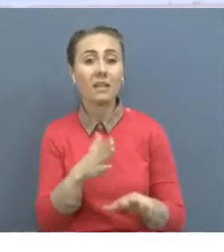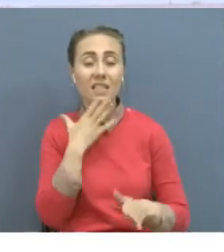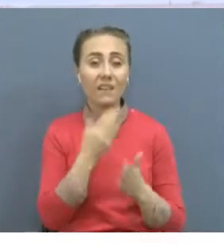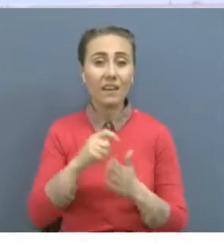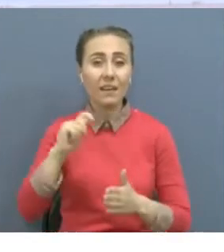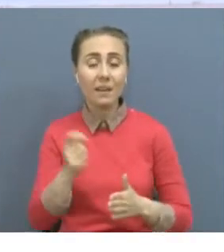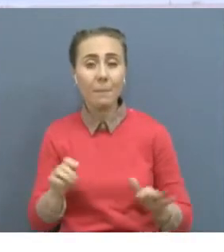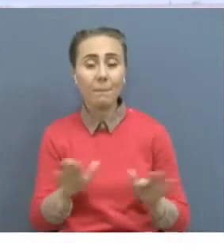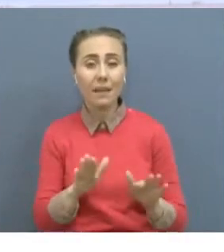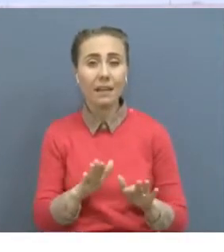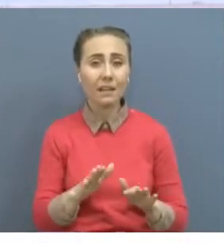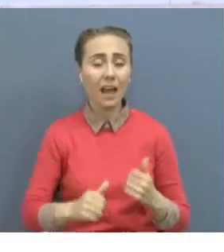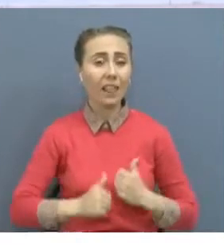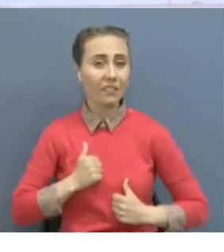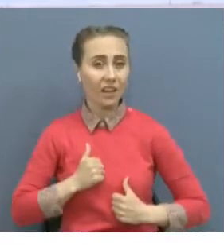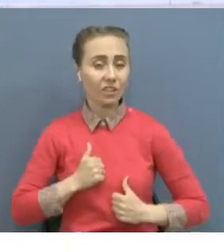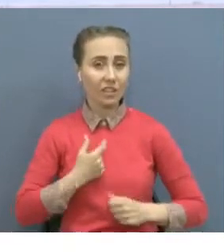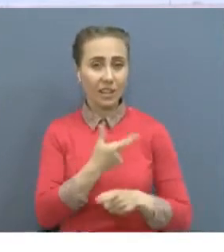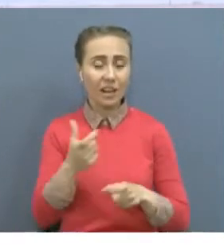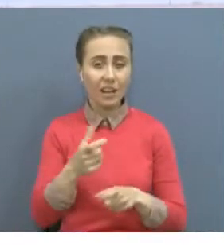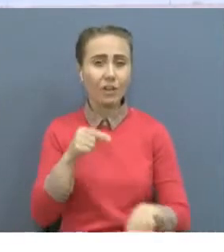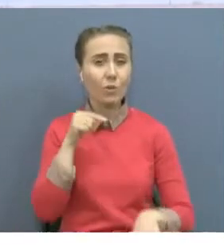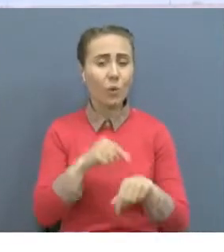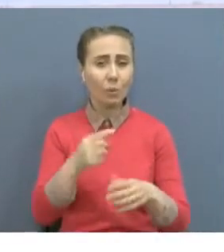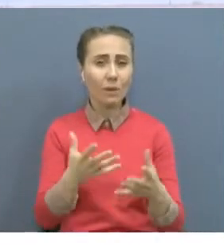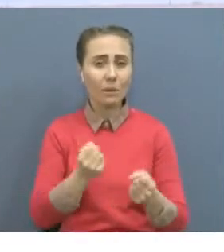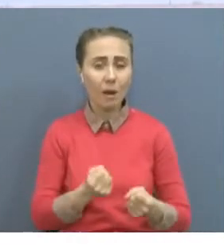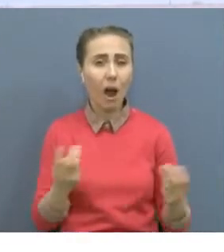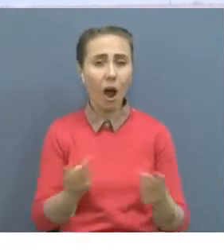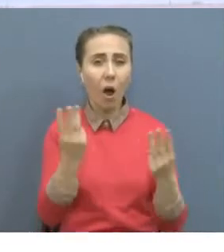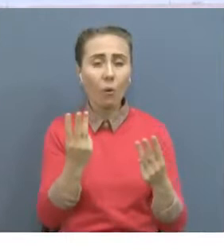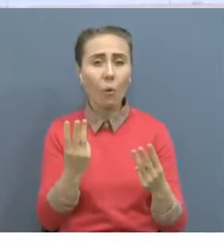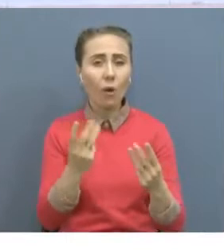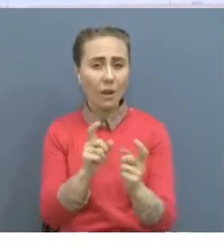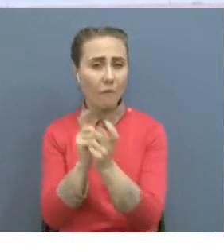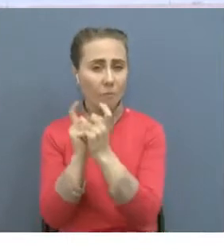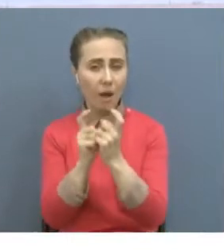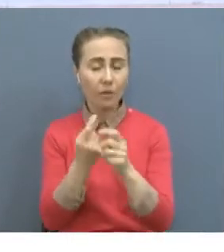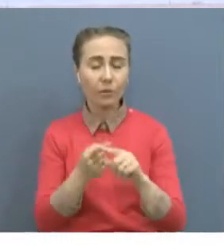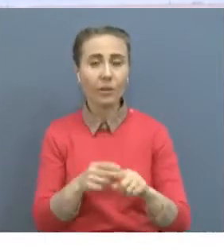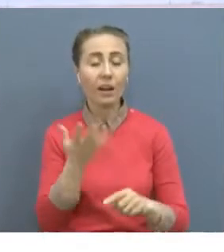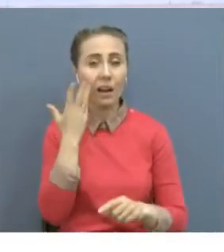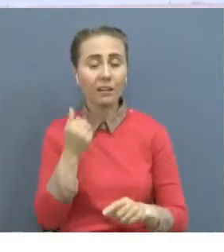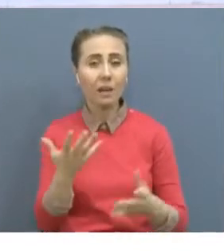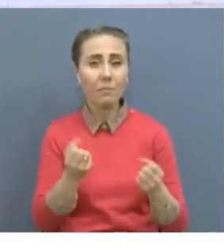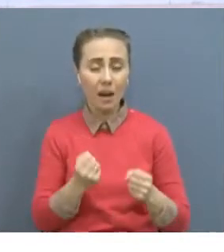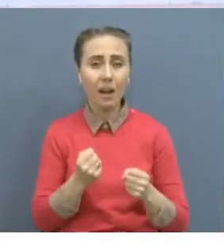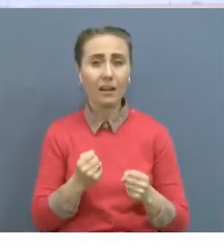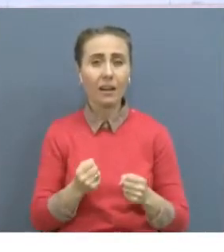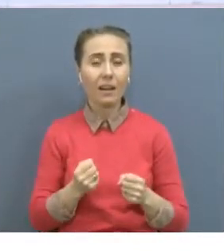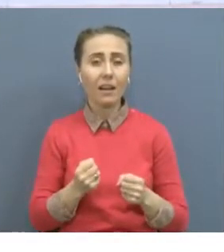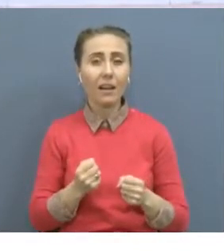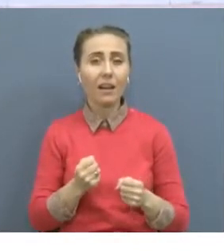емоция мен, дәл осы бір көрініс арқылы жеткізу мүмкінеміз деген менде бар күшіп керімізді салдық. Сол